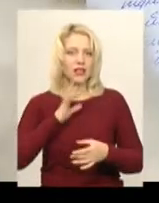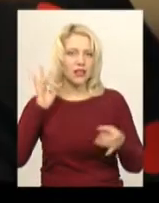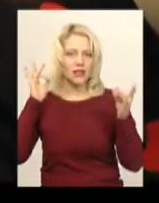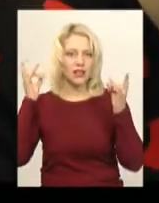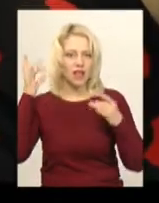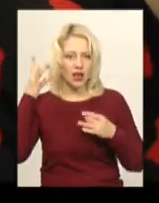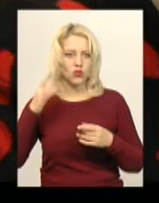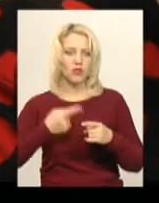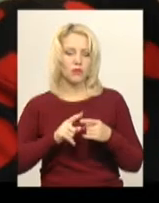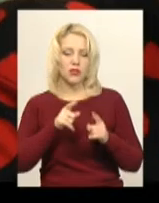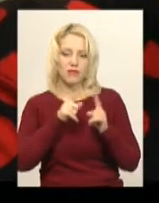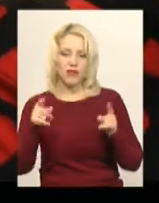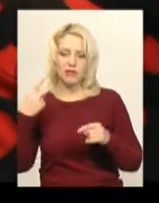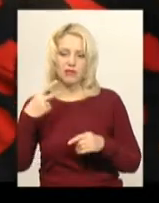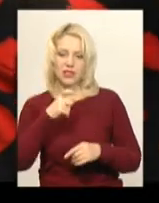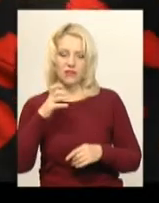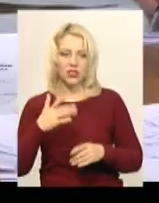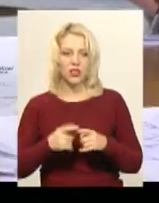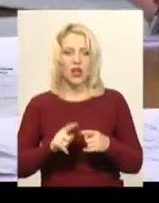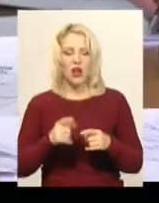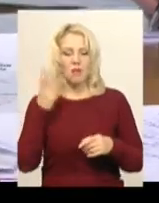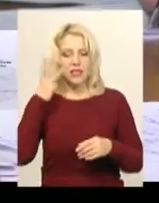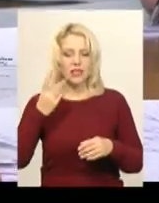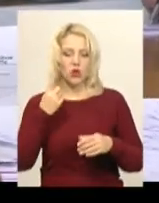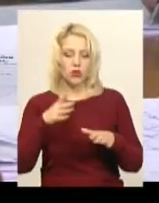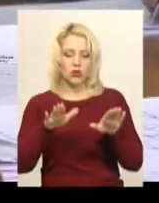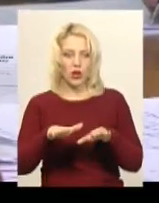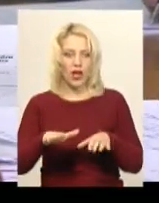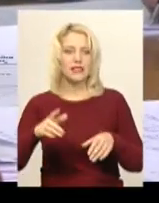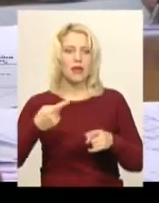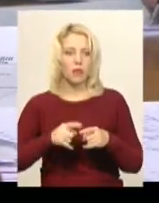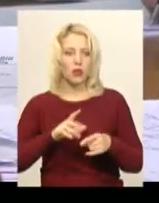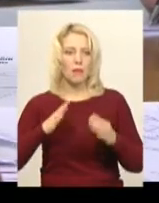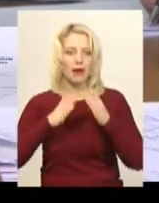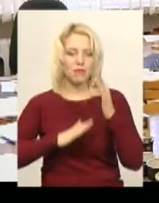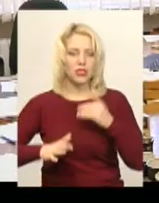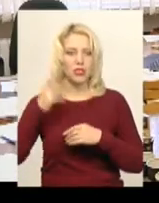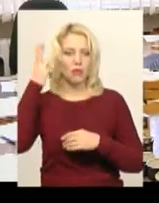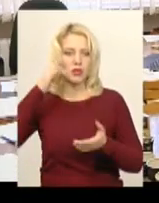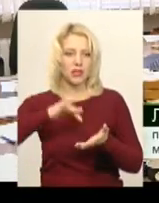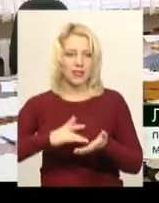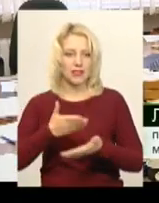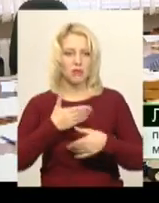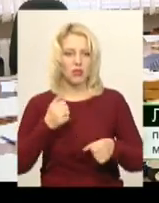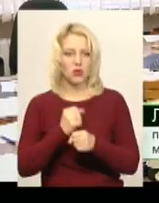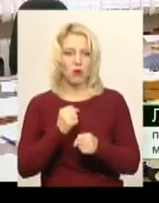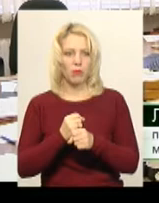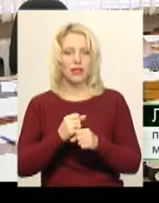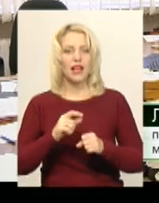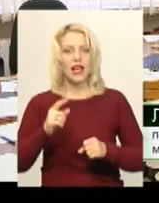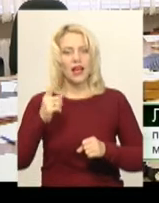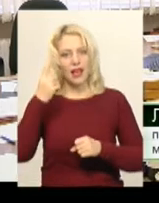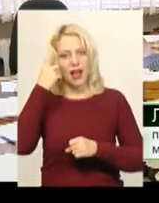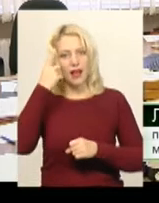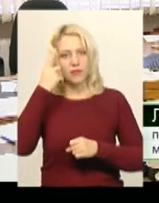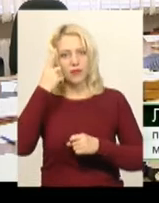Тривав він 20 хвилин. У Хмельницькому однією з локацій стало приміщення телерадіокомпанії «Поділля Центр». Ми зробили анонс події, що саме